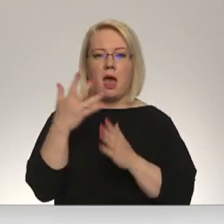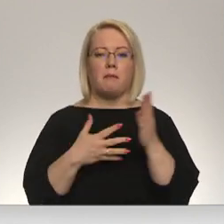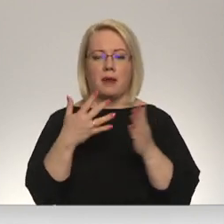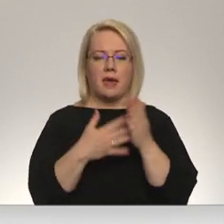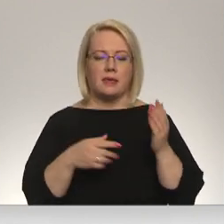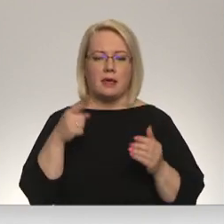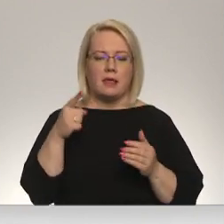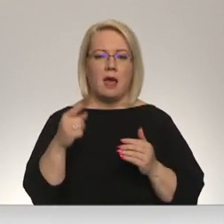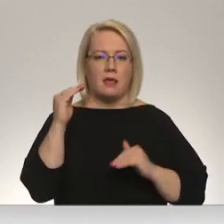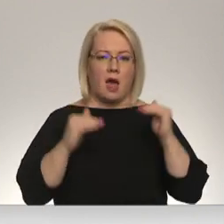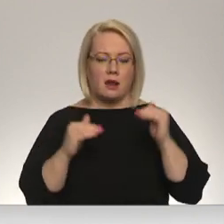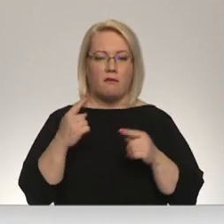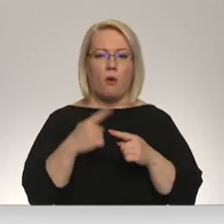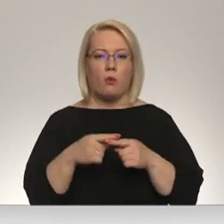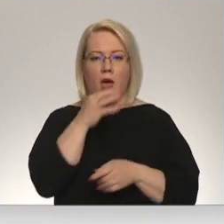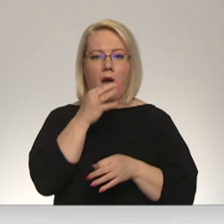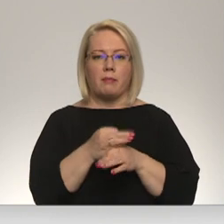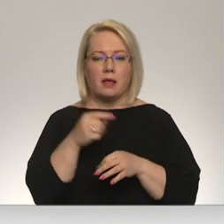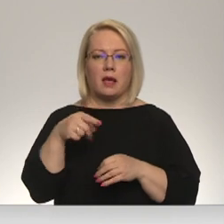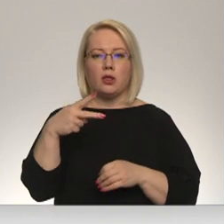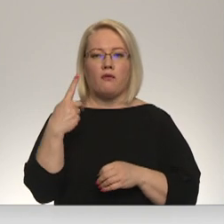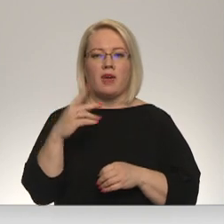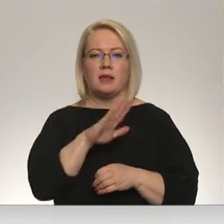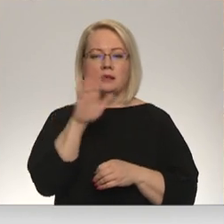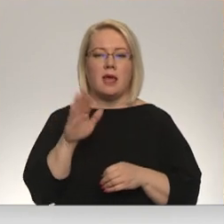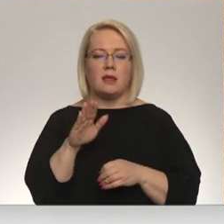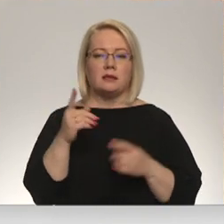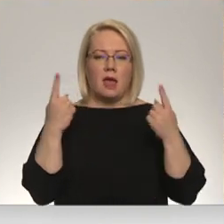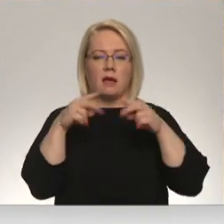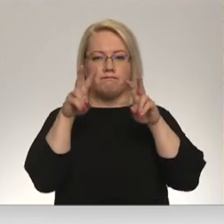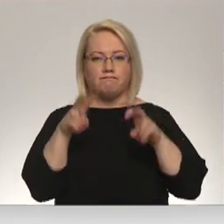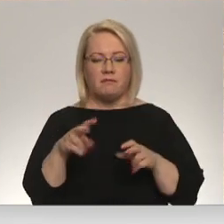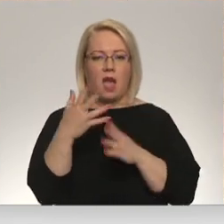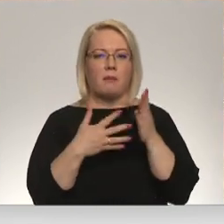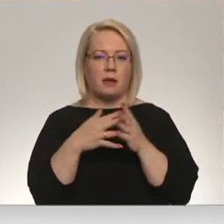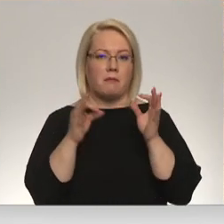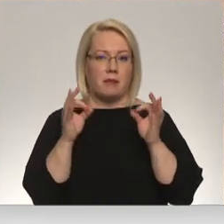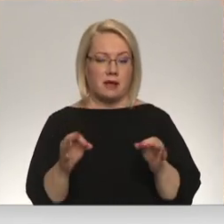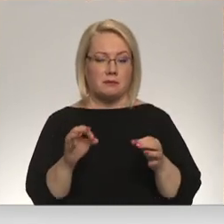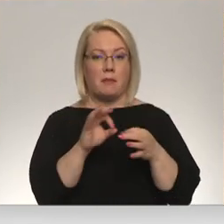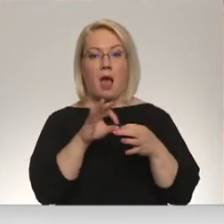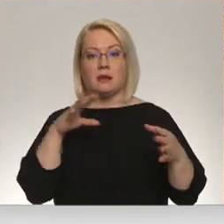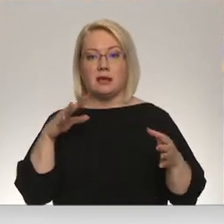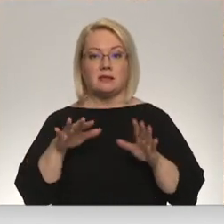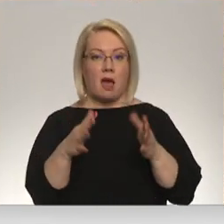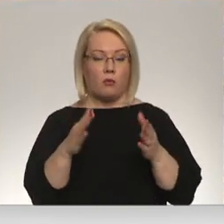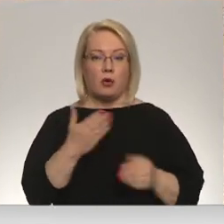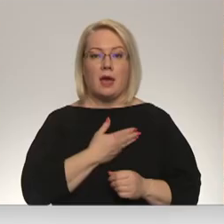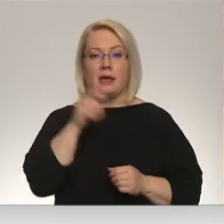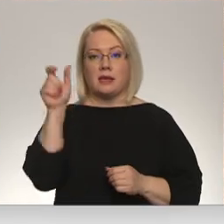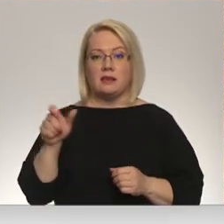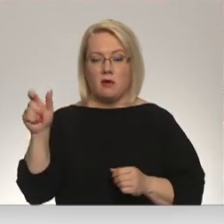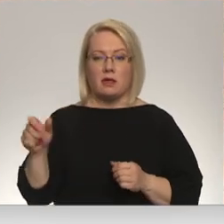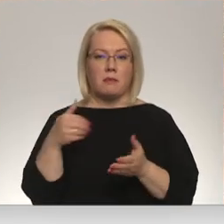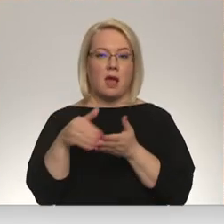regulātoris 21 dienas laikā izskata, vai aprieķinas ir pareizs. Atslēdzot apkuri, iedzīvotājiem jāatsakās no karstā